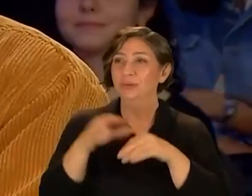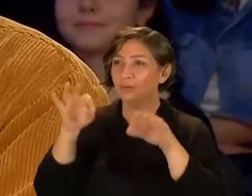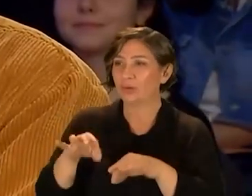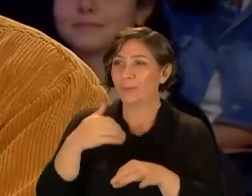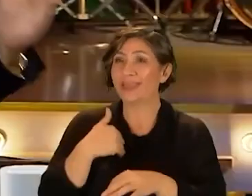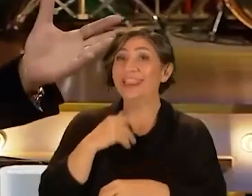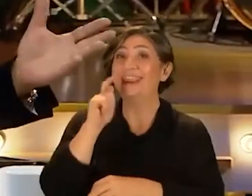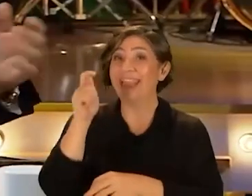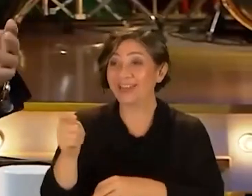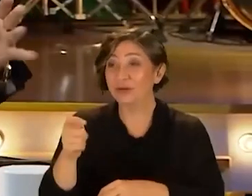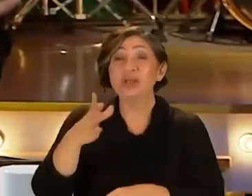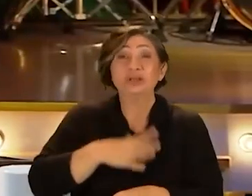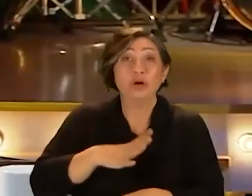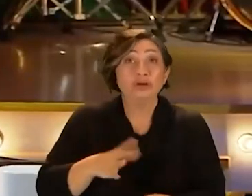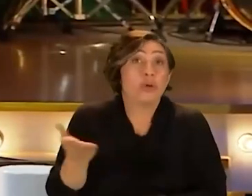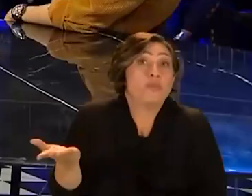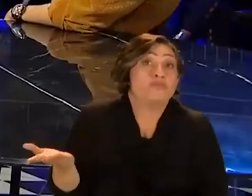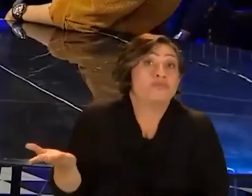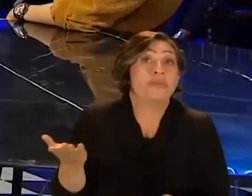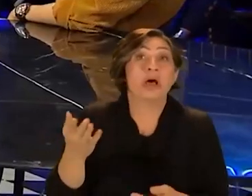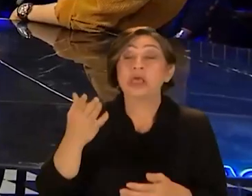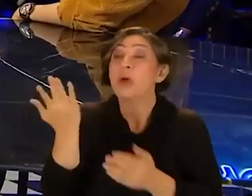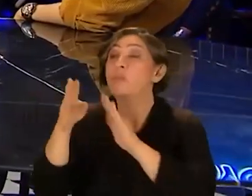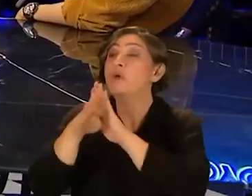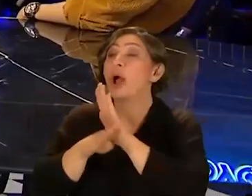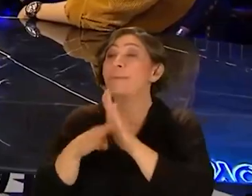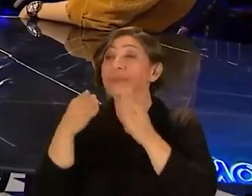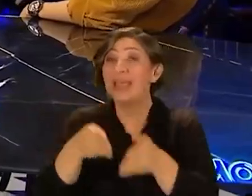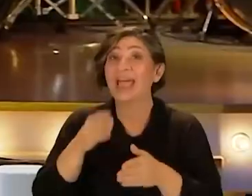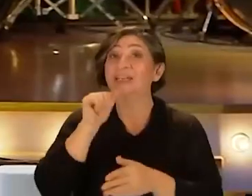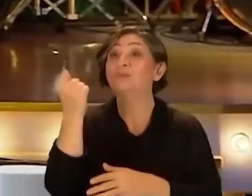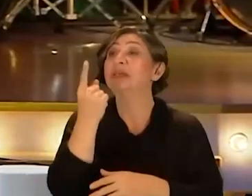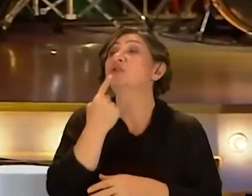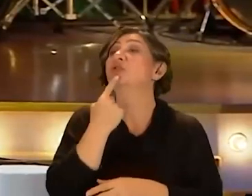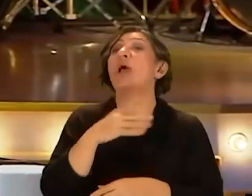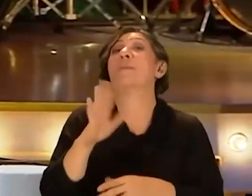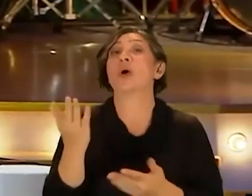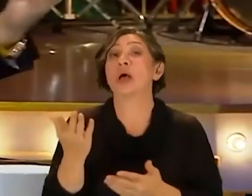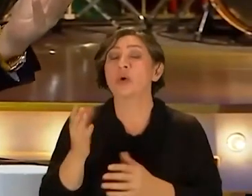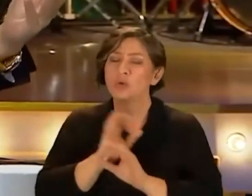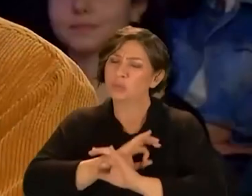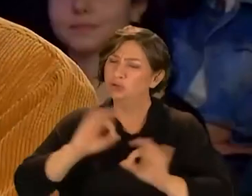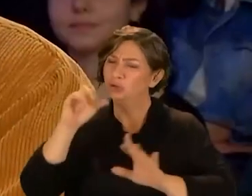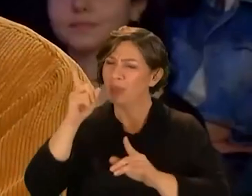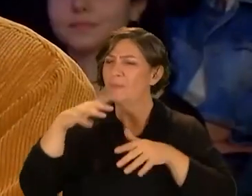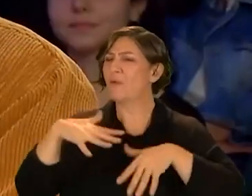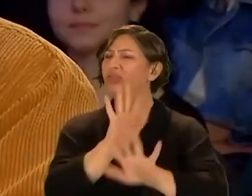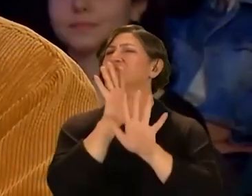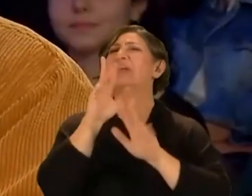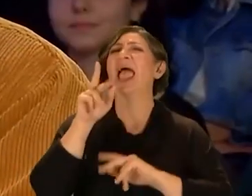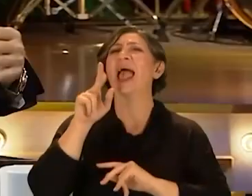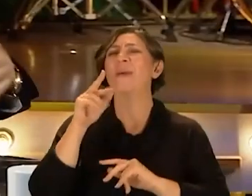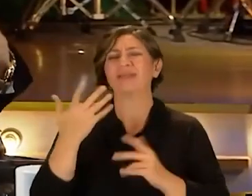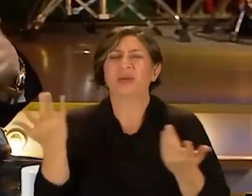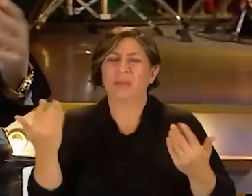Şu anda ben teklif ediyorum canı istersen yani niye programda da hiçbir şey söylemiyor. Yani müthiş bir protesto